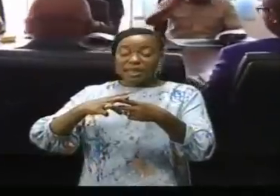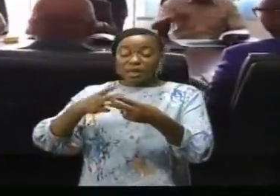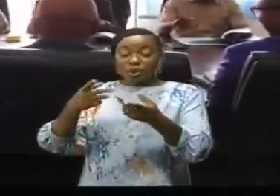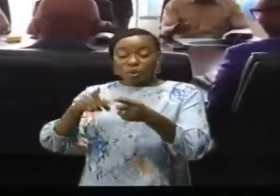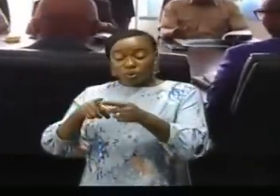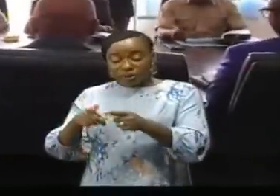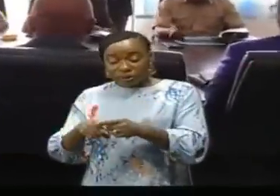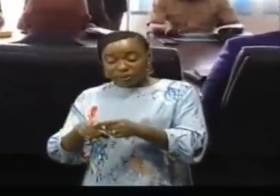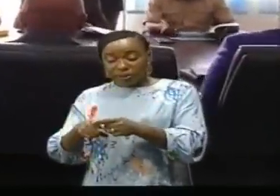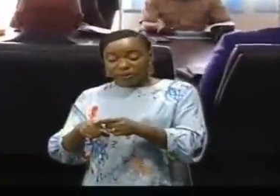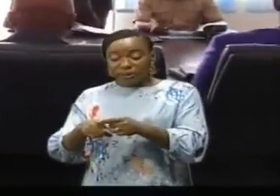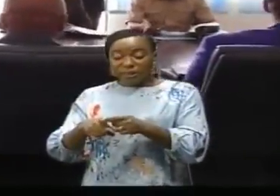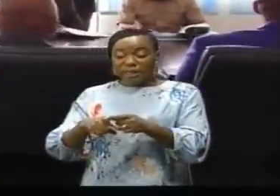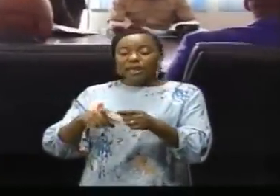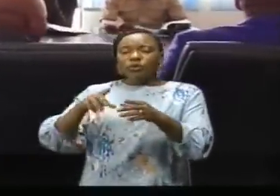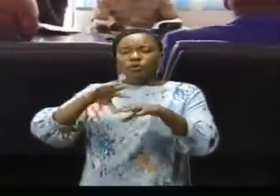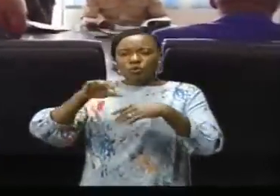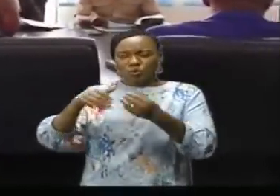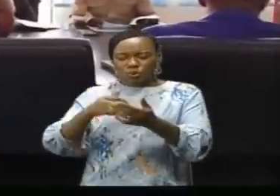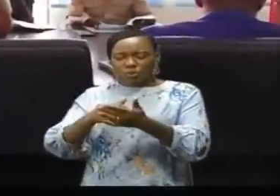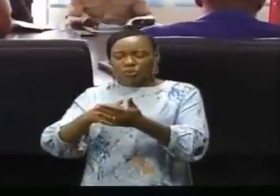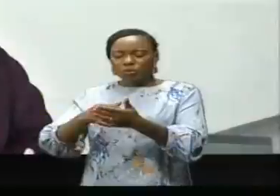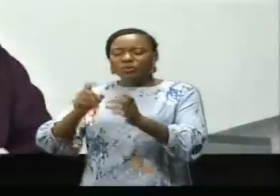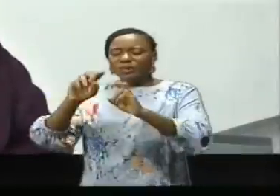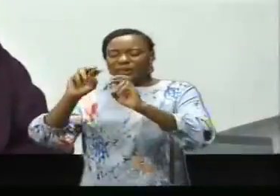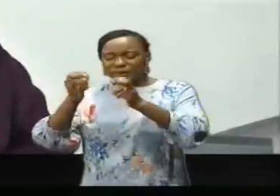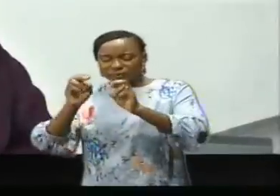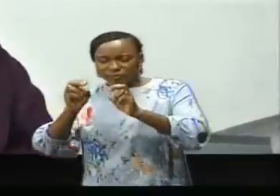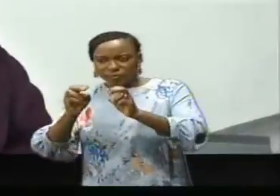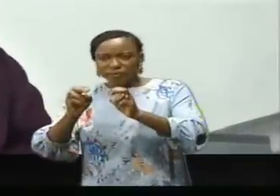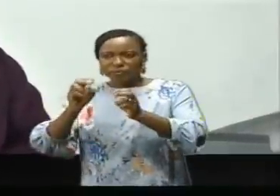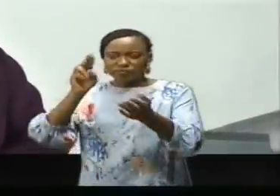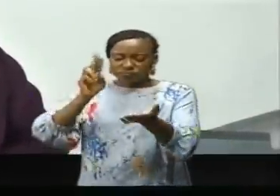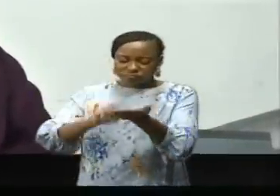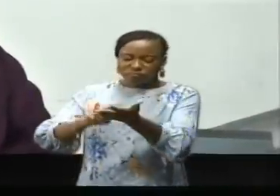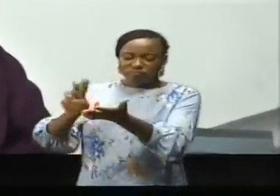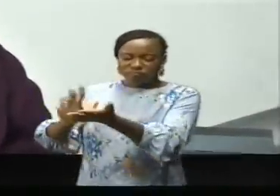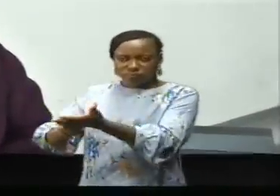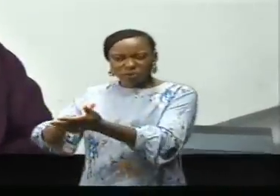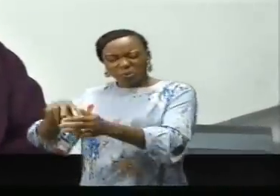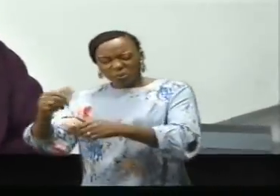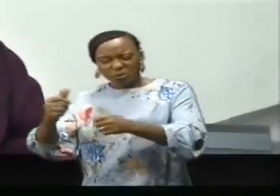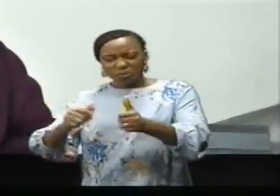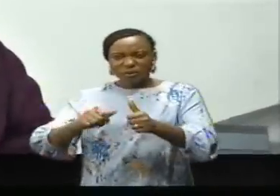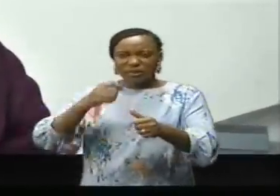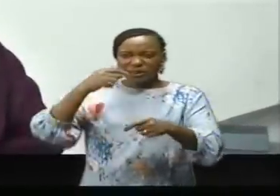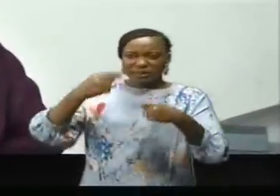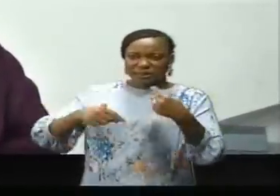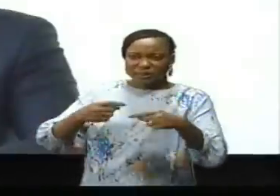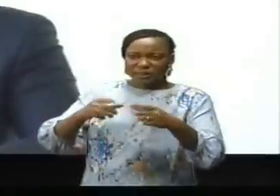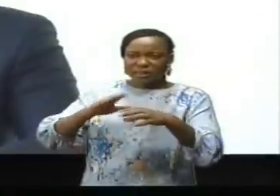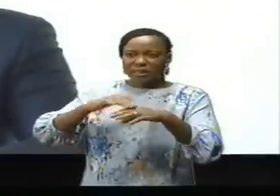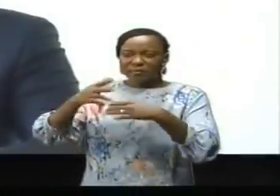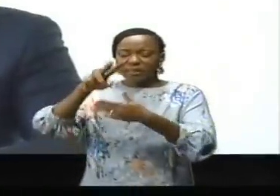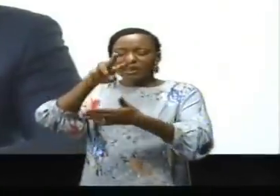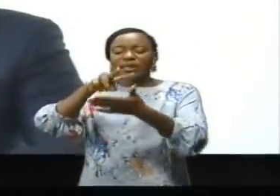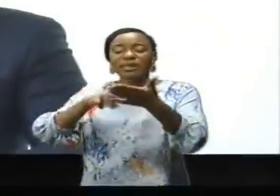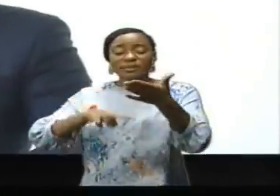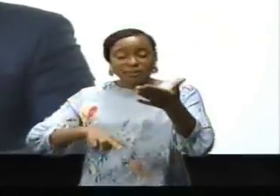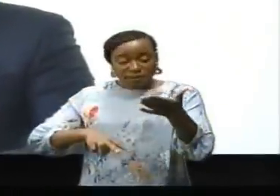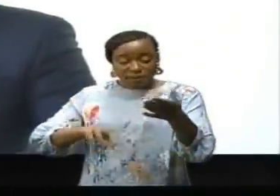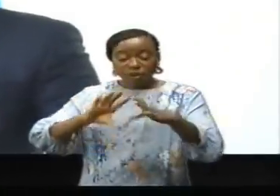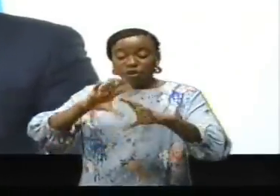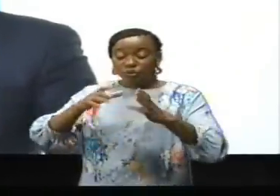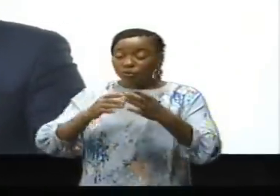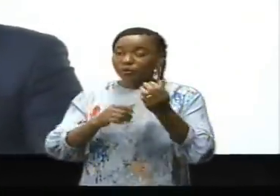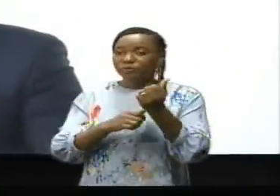texte a été adopté avec succès par les parties prénantes moyennant quelques amendements soulevés par l'autorité provinciale après la lecture à l'intention de